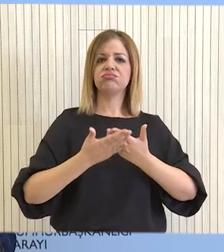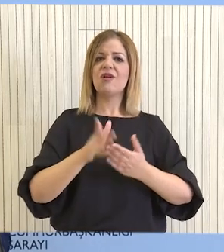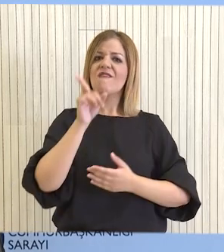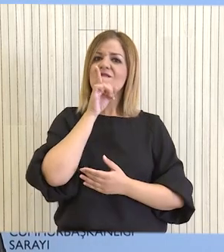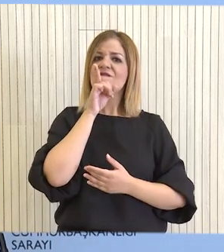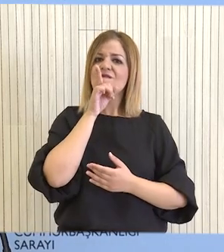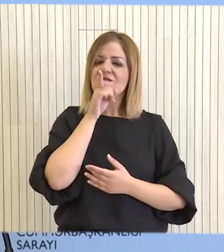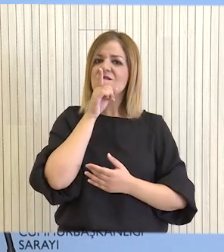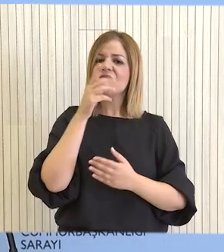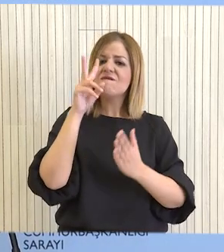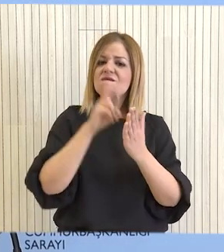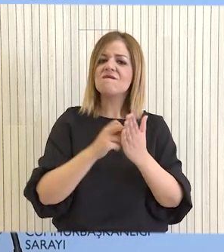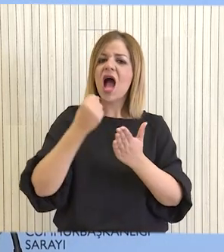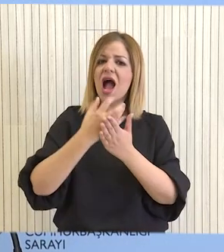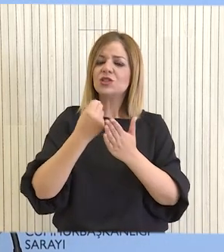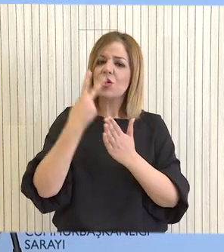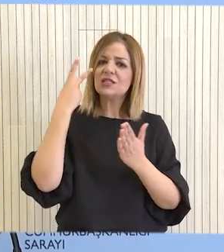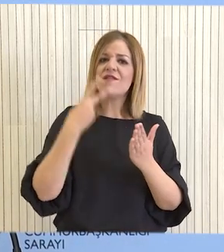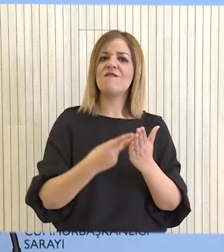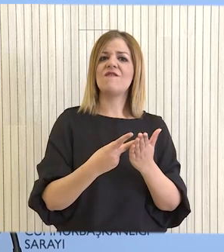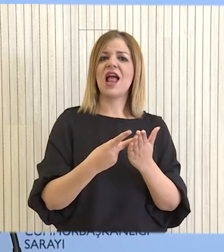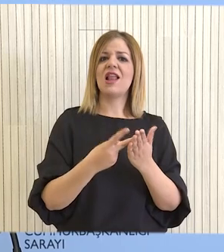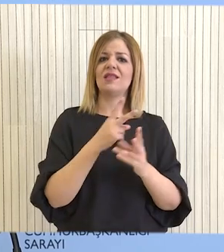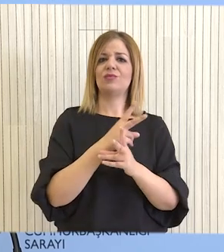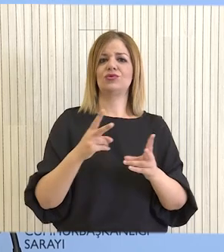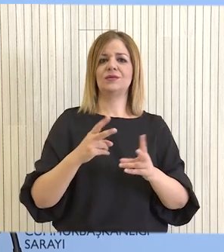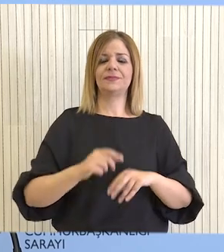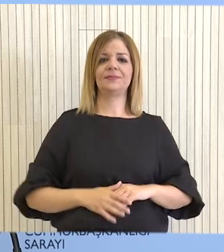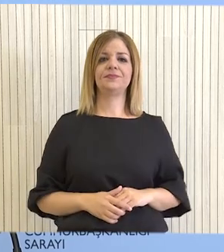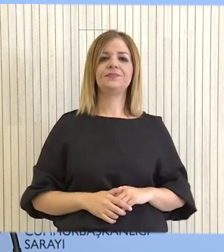οι μελέτες και οι έρευνες ακόμη και της μάνιβαλ καταδεικνύει